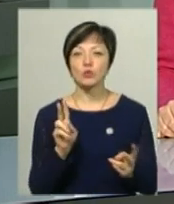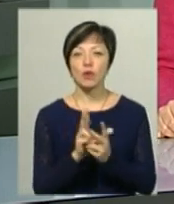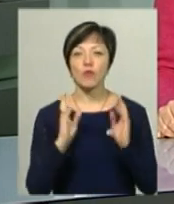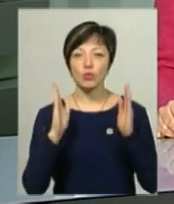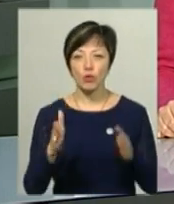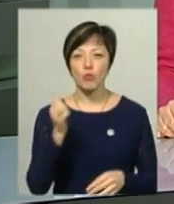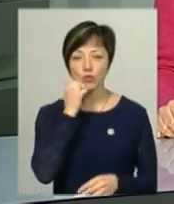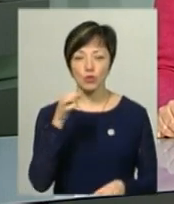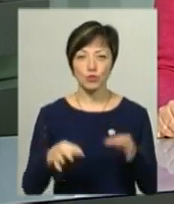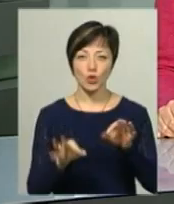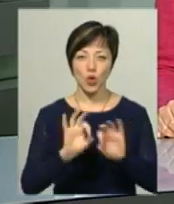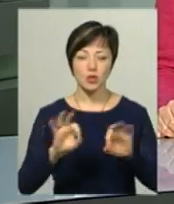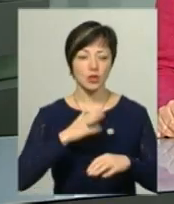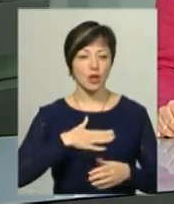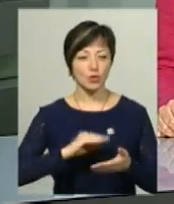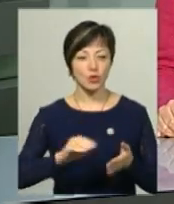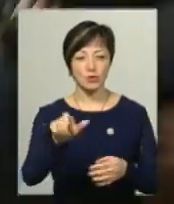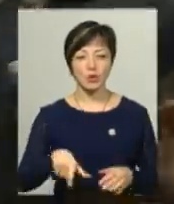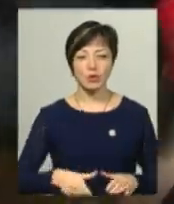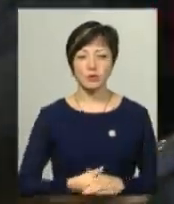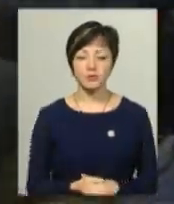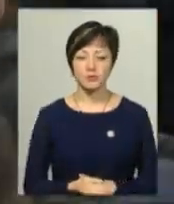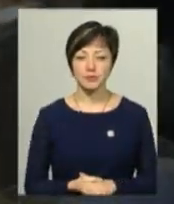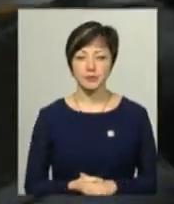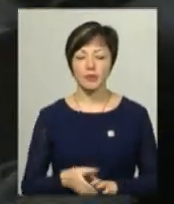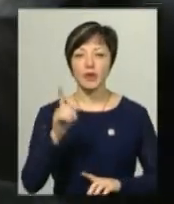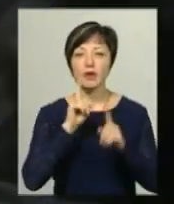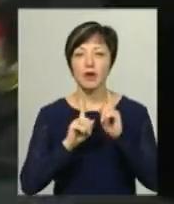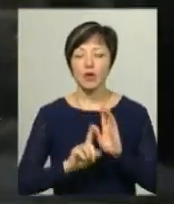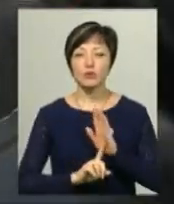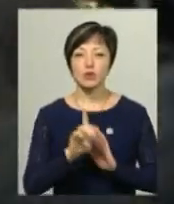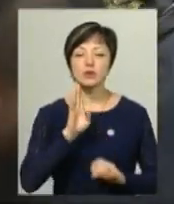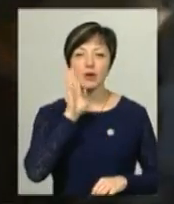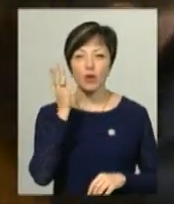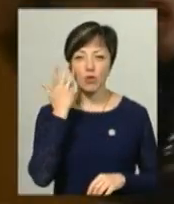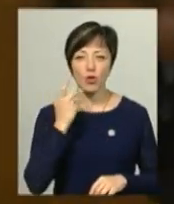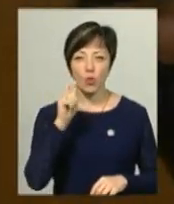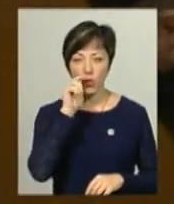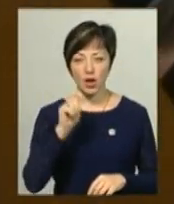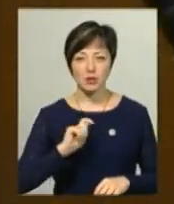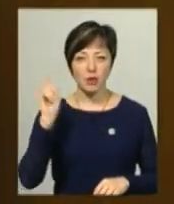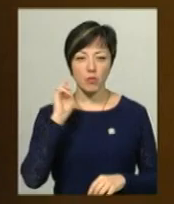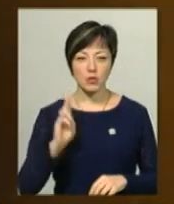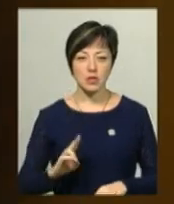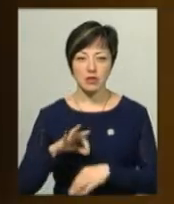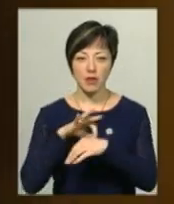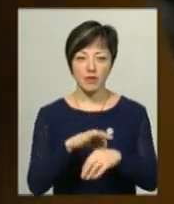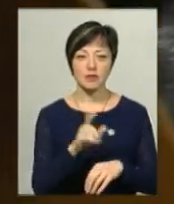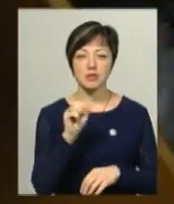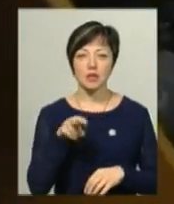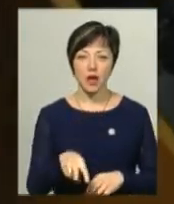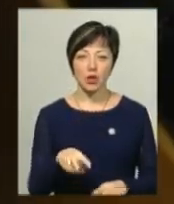Московського суду, розкажуть мої колеги. Засідання розпочалося зранку, коли українських моряків завели у залу суду, їм